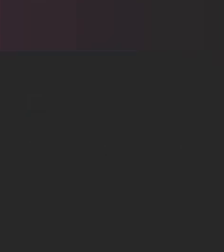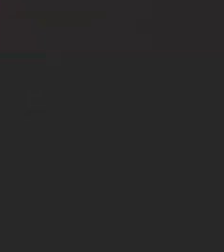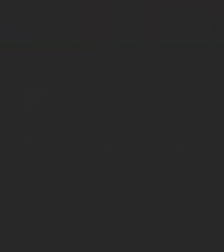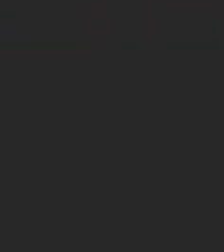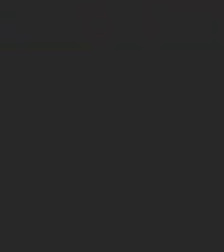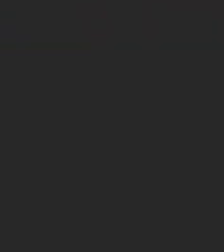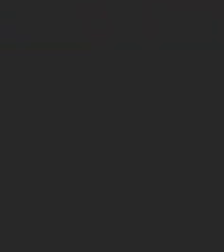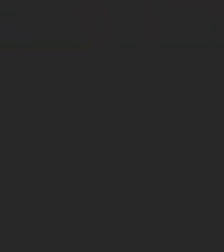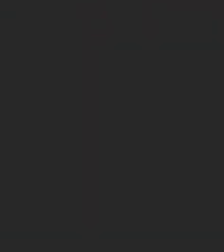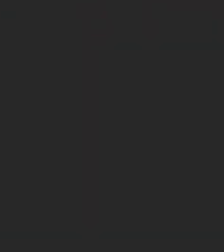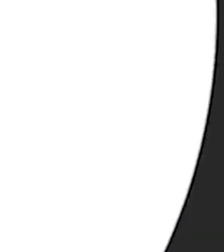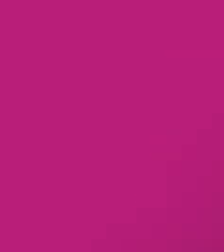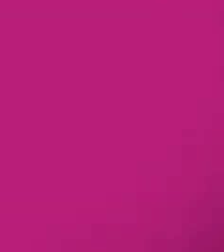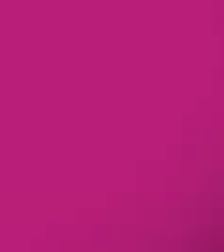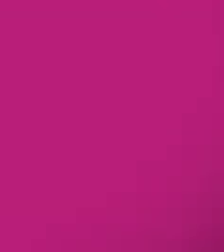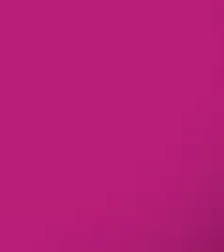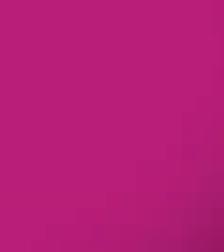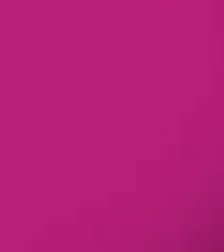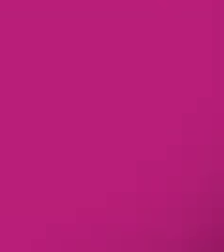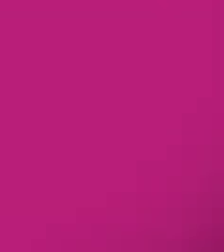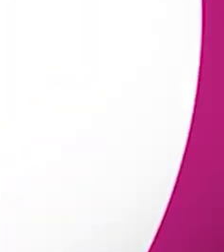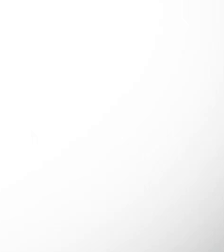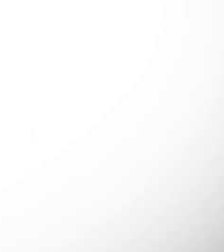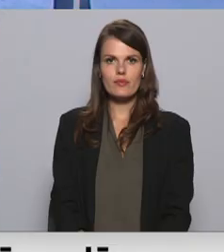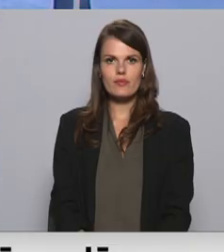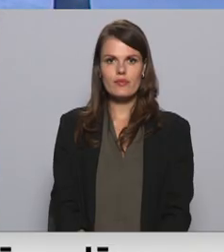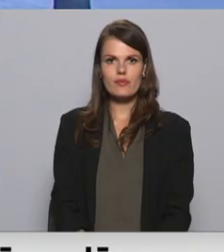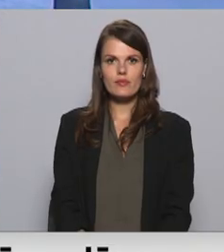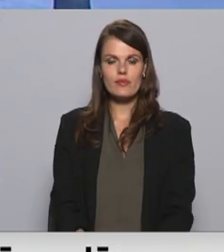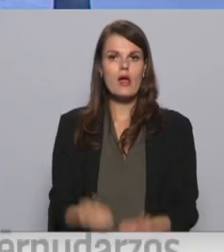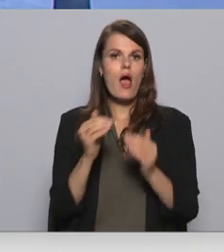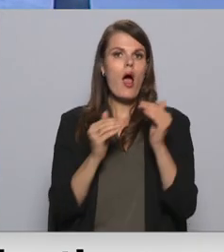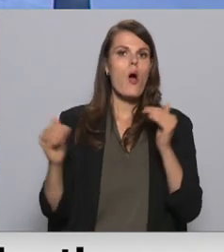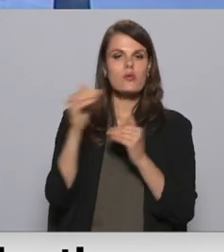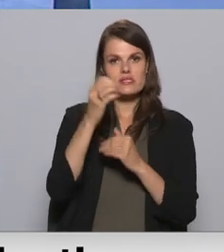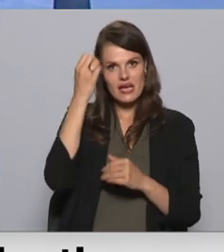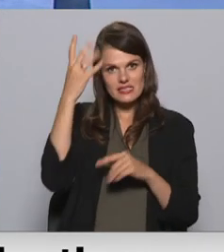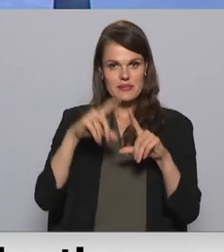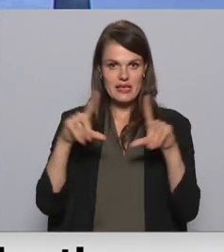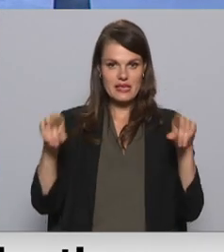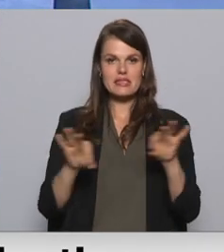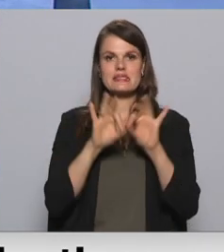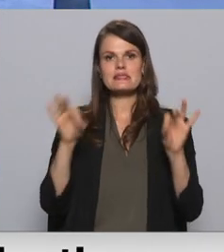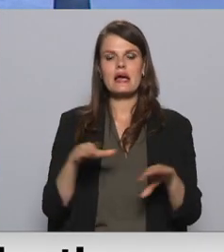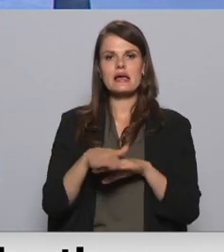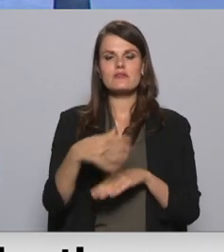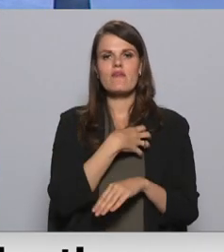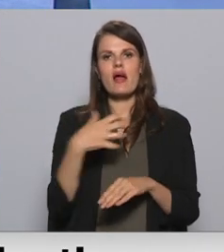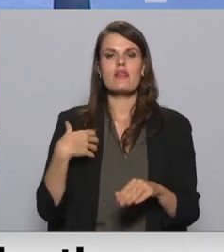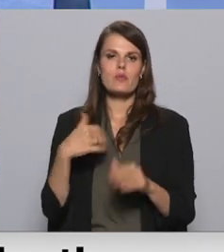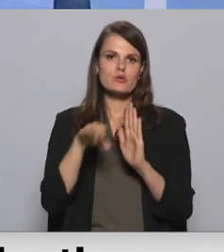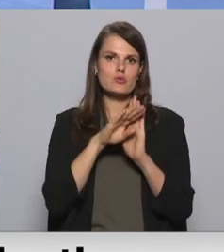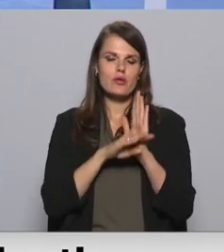Re! Viss ēters ir te! Augsākās izglītības iestādes sāk īstenot valdības